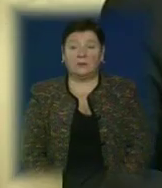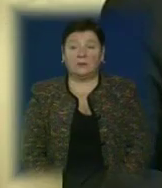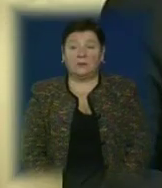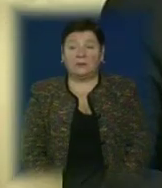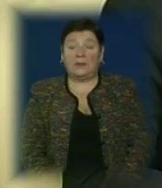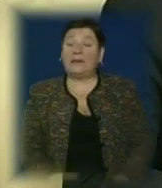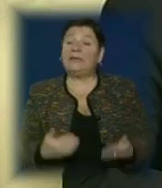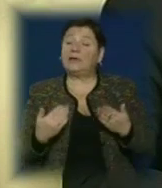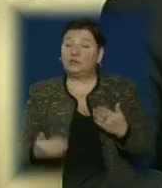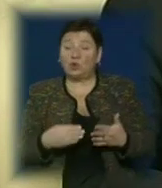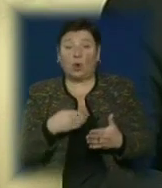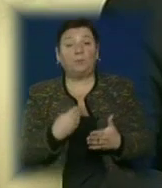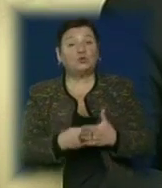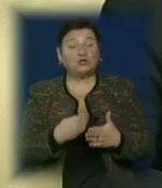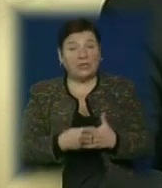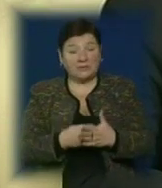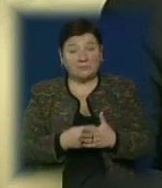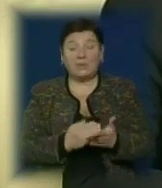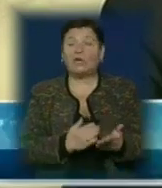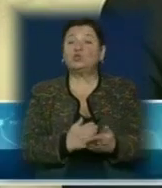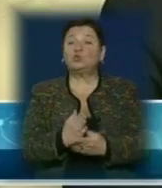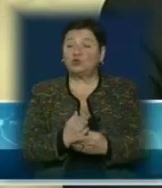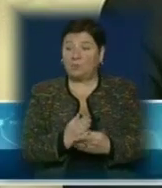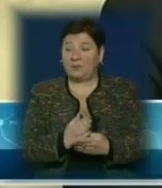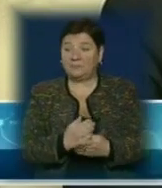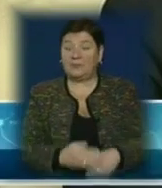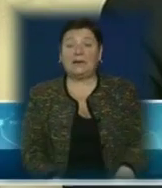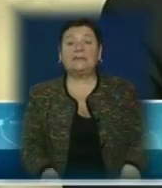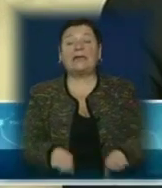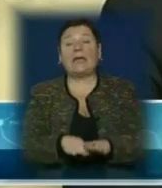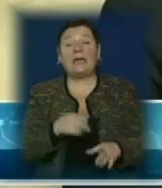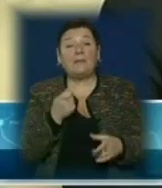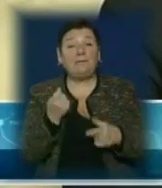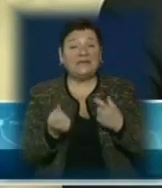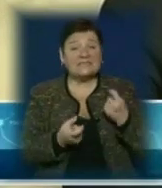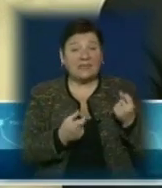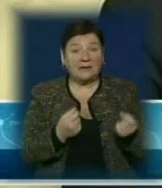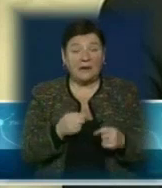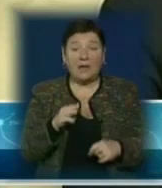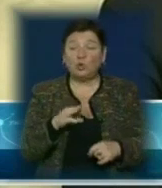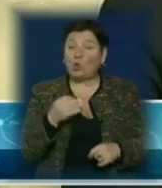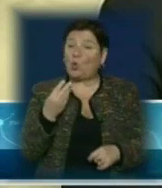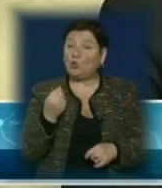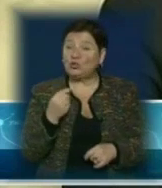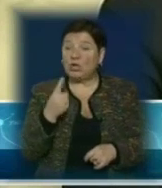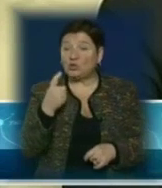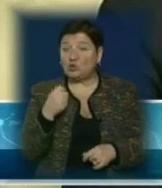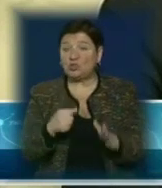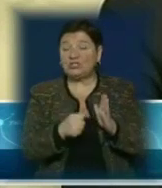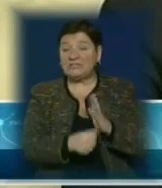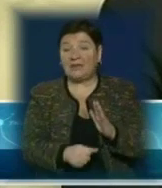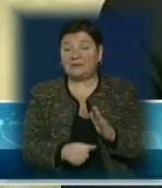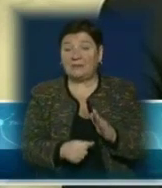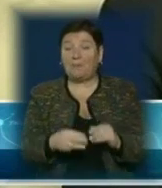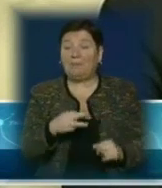Якщо бюджет служби такий мізерний, та ці кошти, які є 162 мільйони і ці